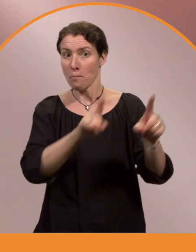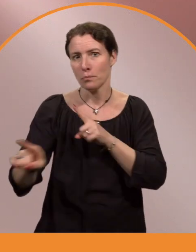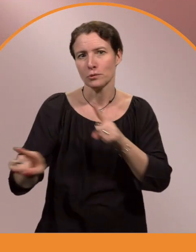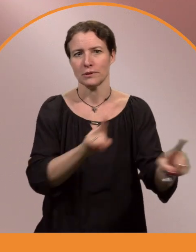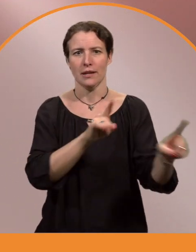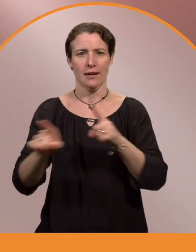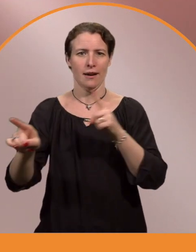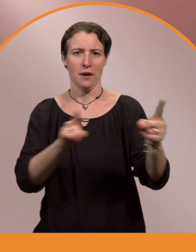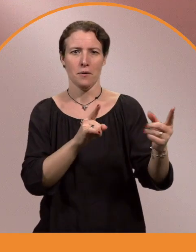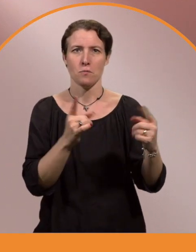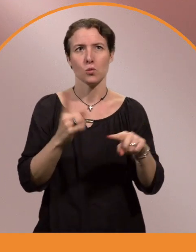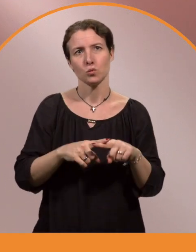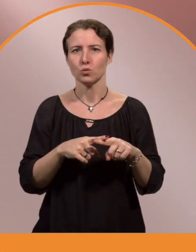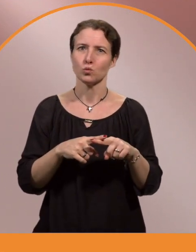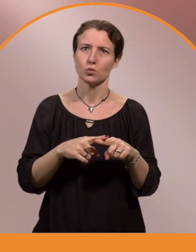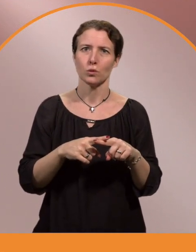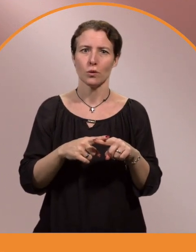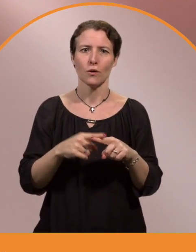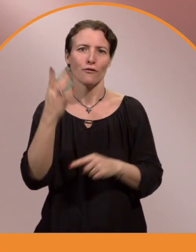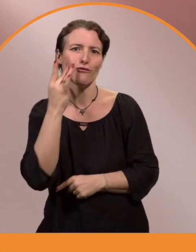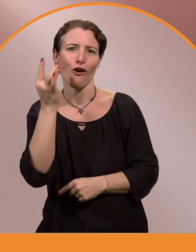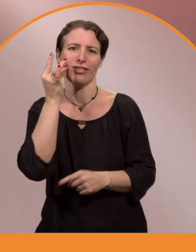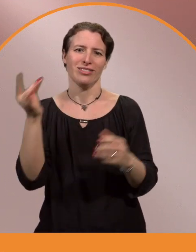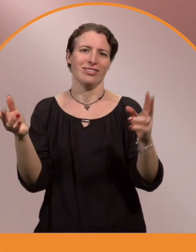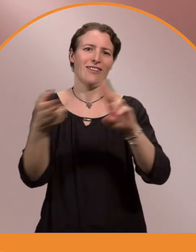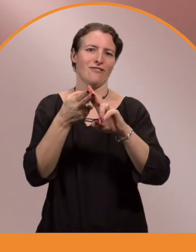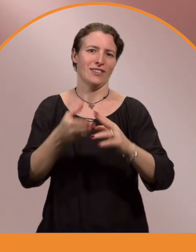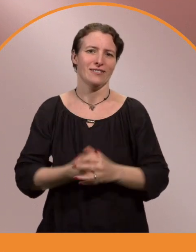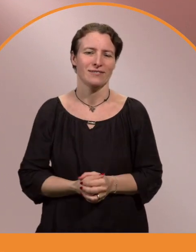machen und mit Freundinnen treffen.